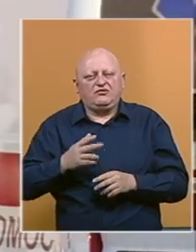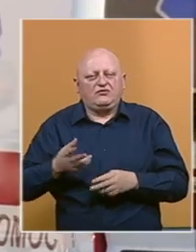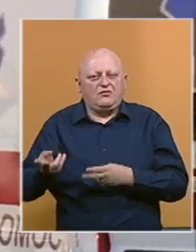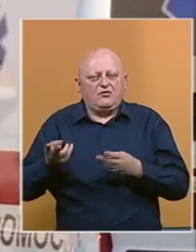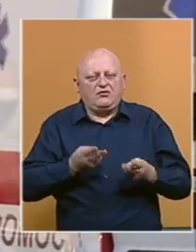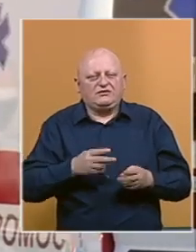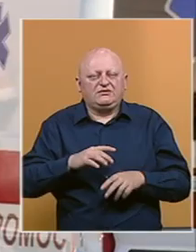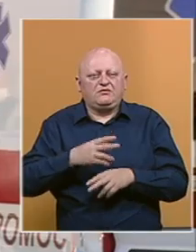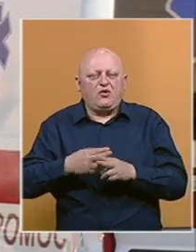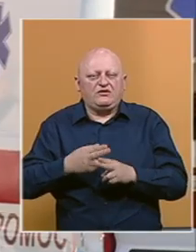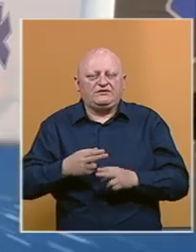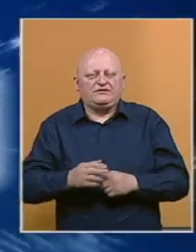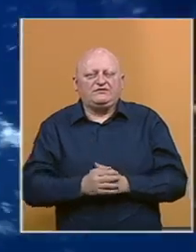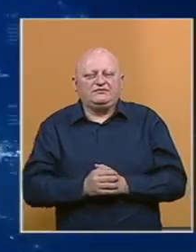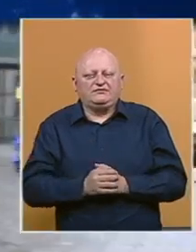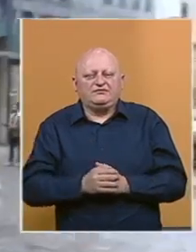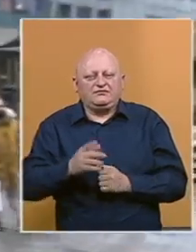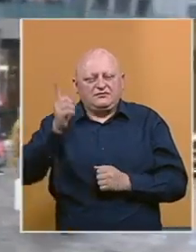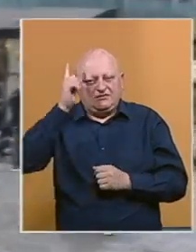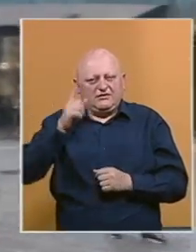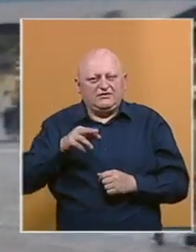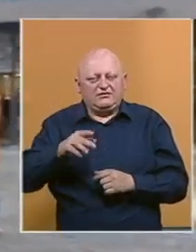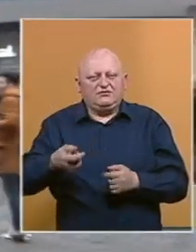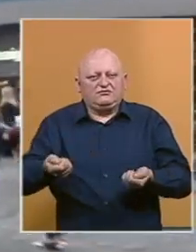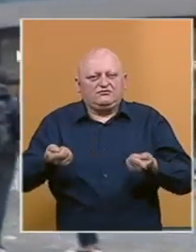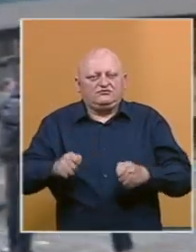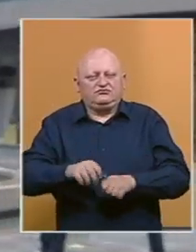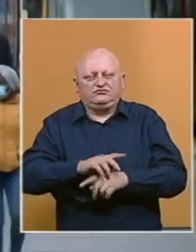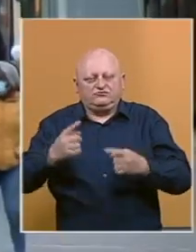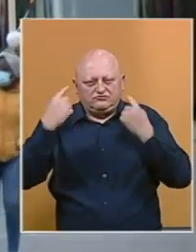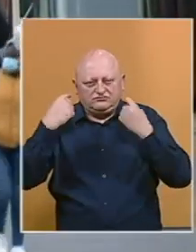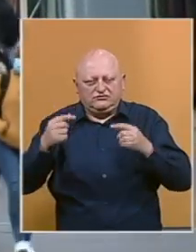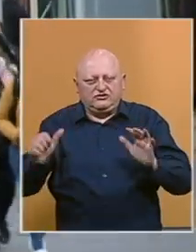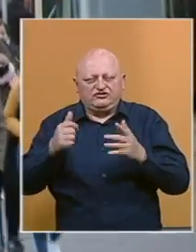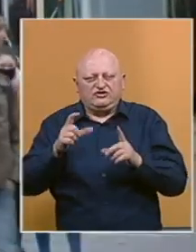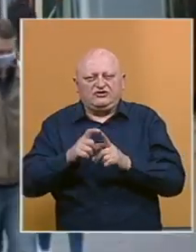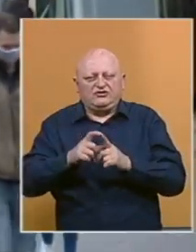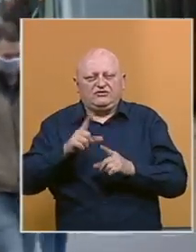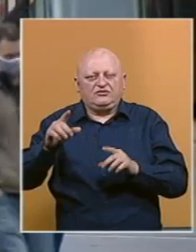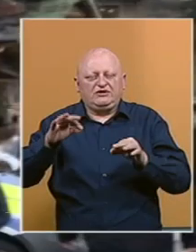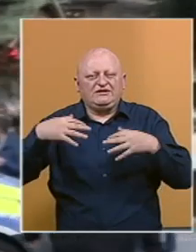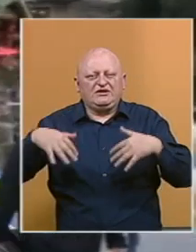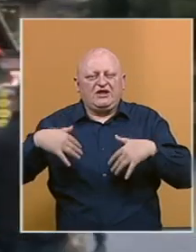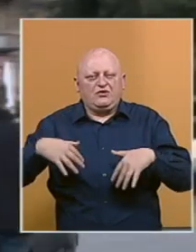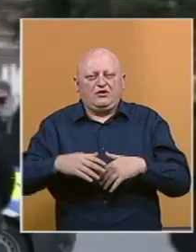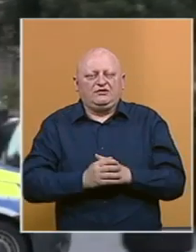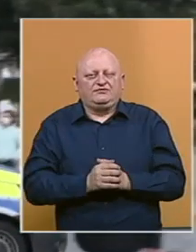pacijenata. Njemačka ide u poštjeni lockdown od 16. decembra do 10. januara.